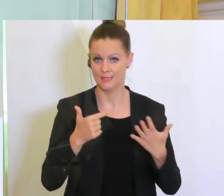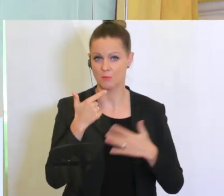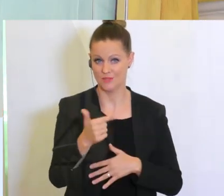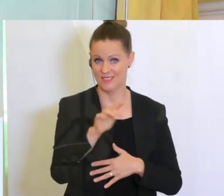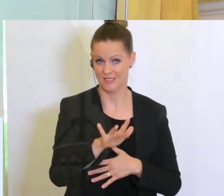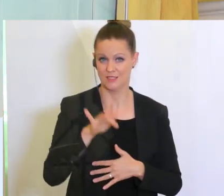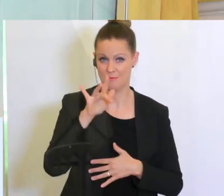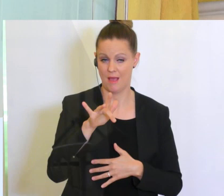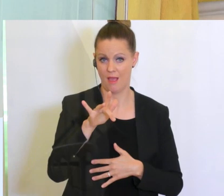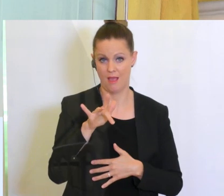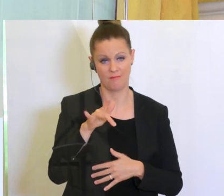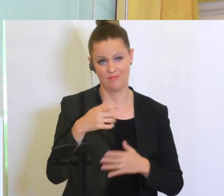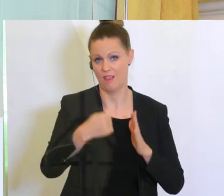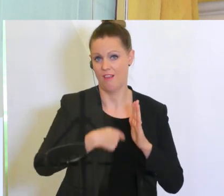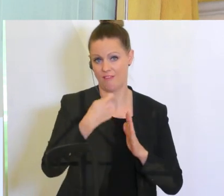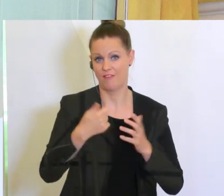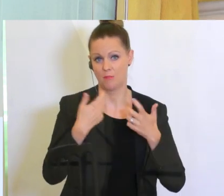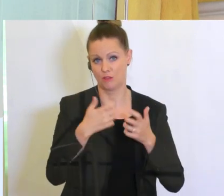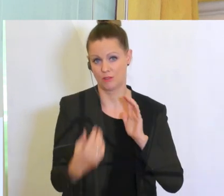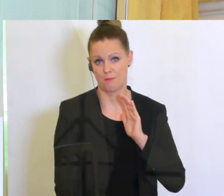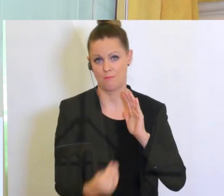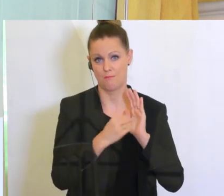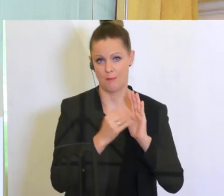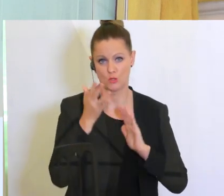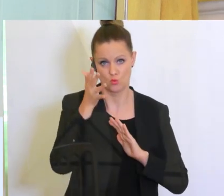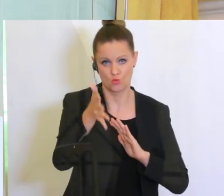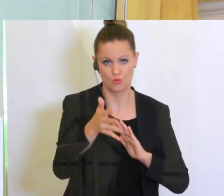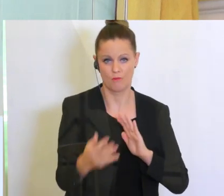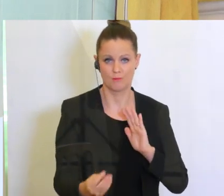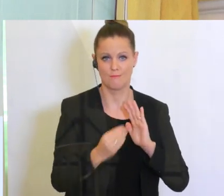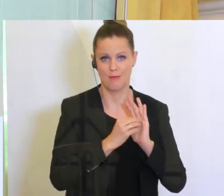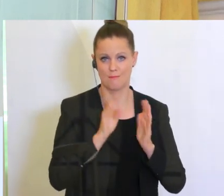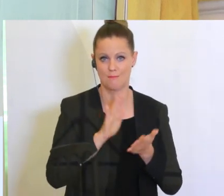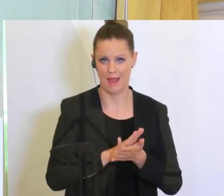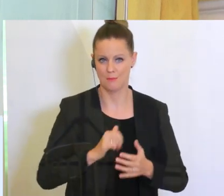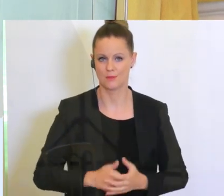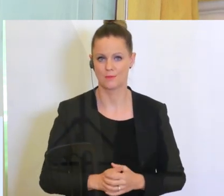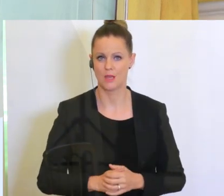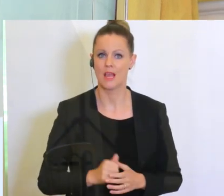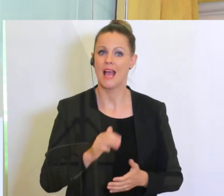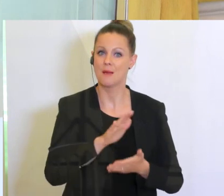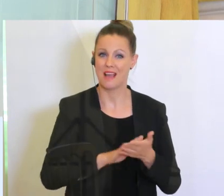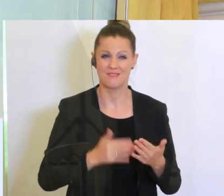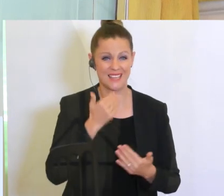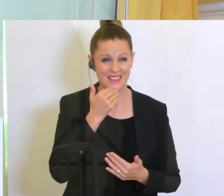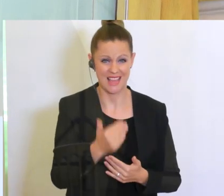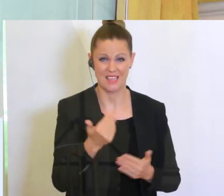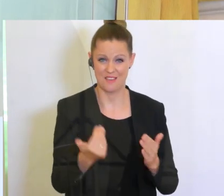Mai wird irgendwo in die Filmgeschichte, glaube ich, eingehen. Ich möchte mich anfangs bedanken bei den Vertretern der